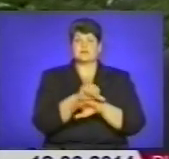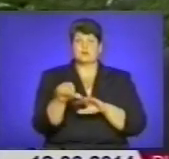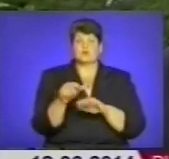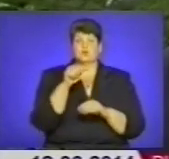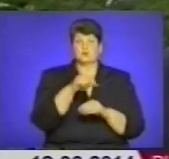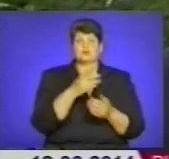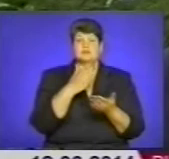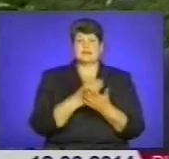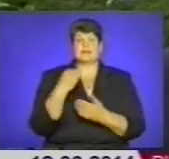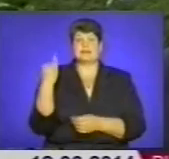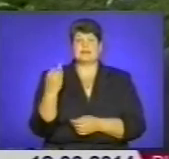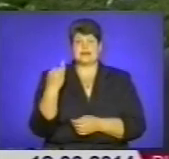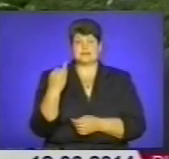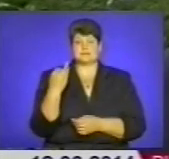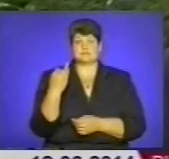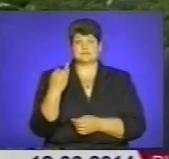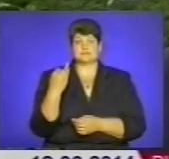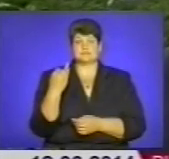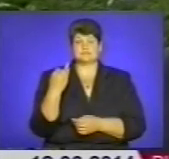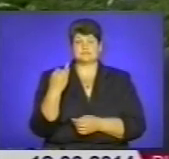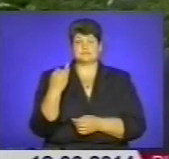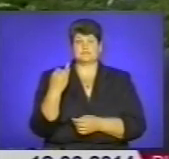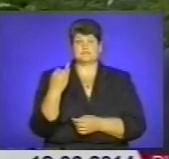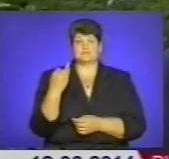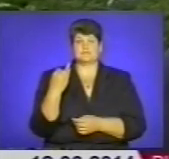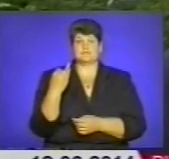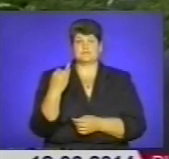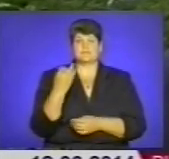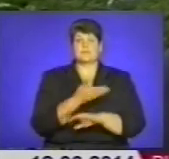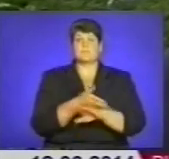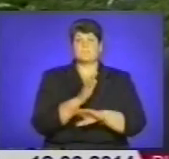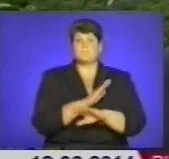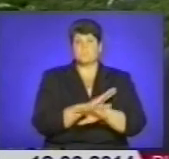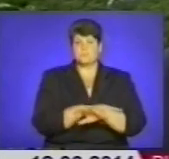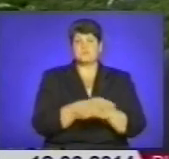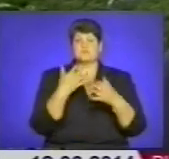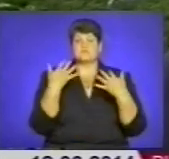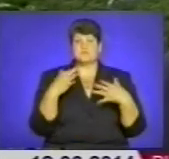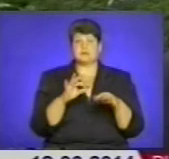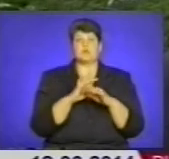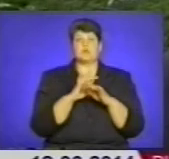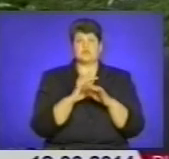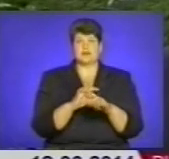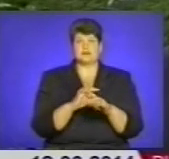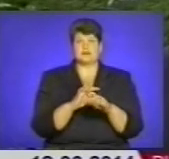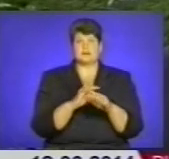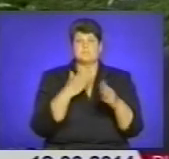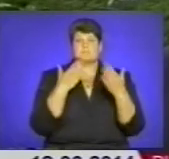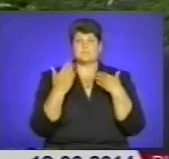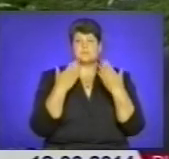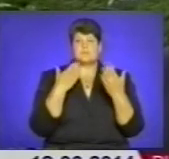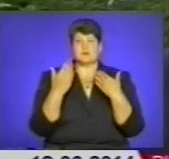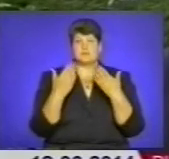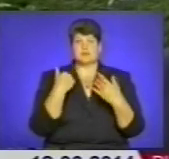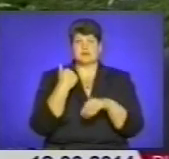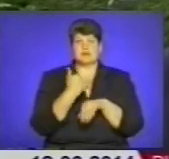тут є інтерес Республіки Польща. Уже проведені попередні перемовини з